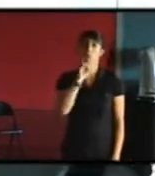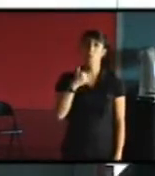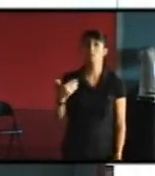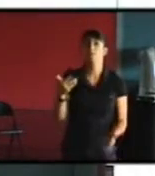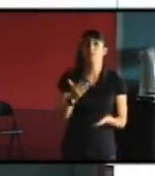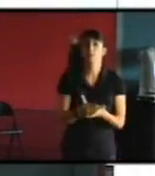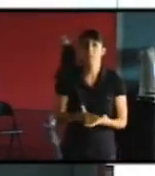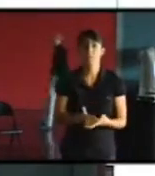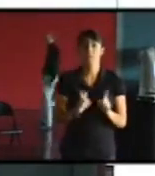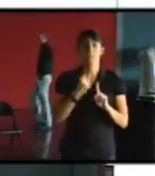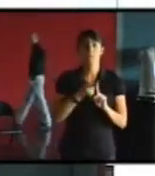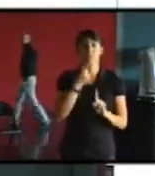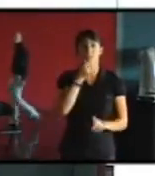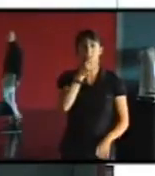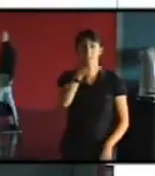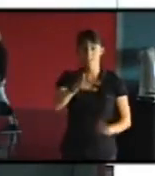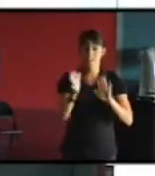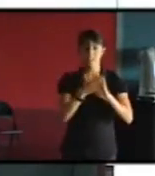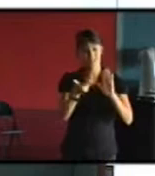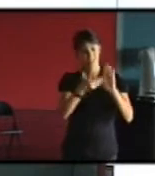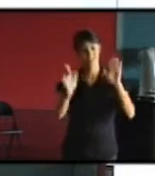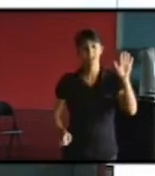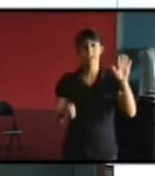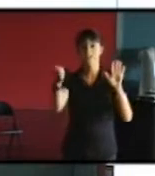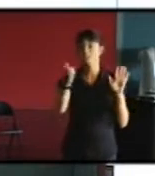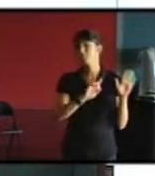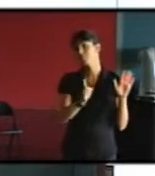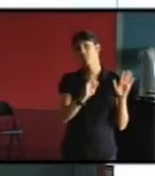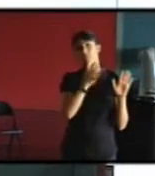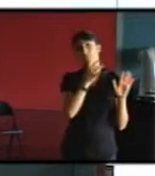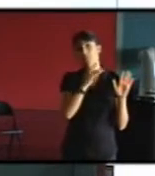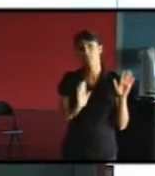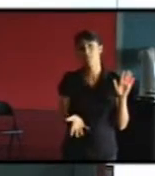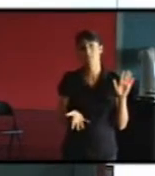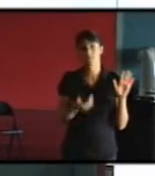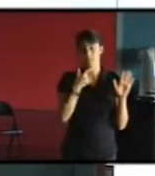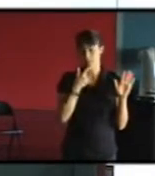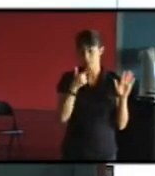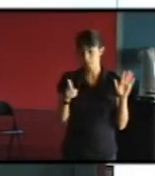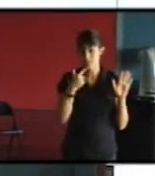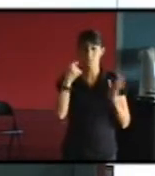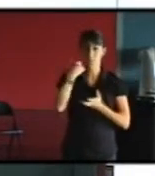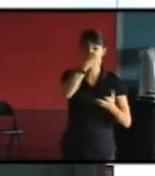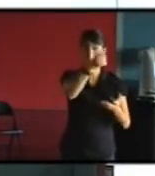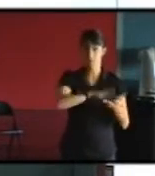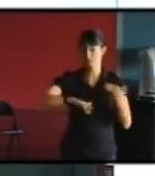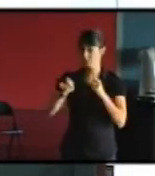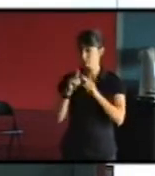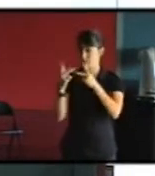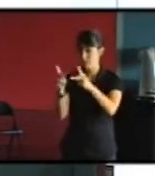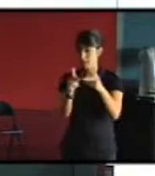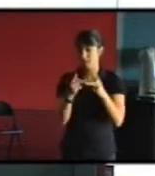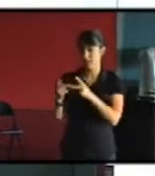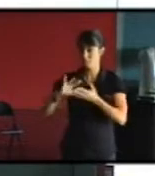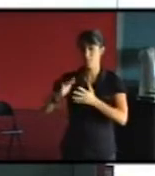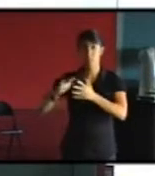'était jamais aussi simple que ça et que comme le bâtiment le tissu urbain est quelque chose qui évolue même quand il a un caractère